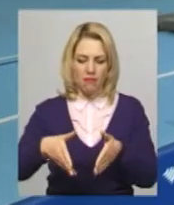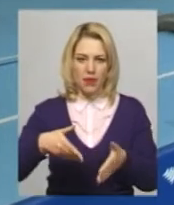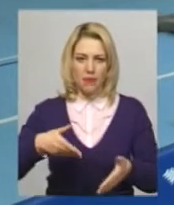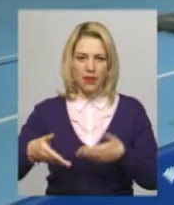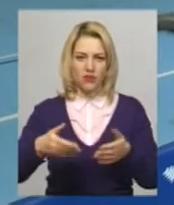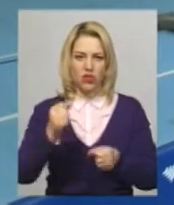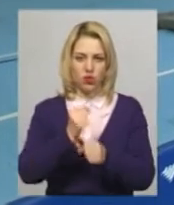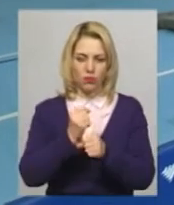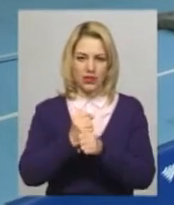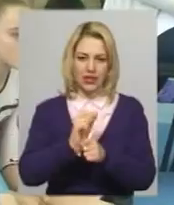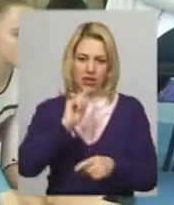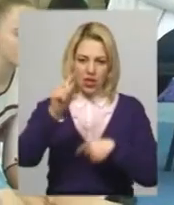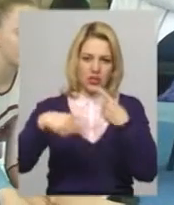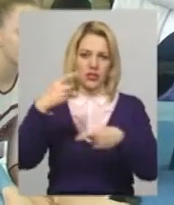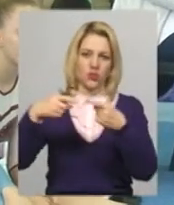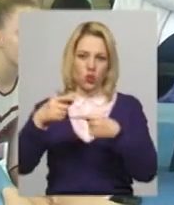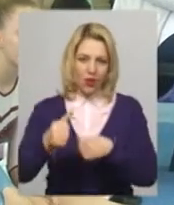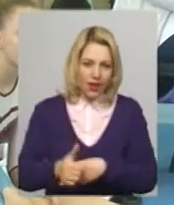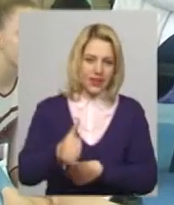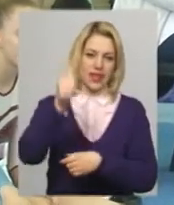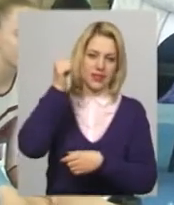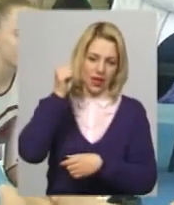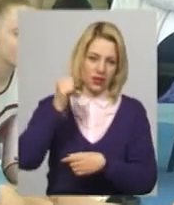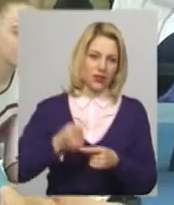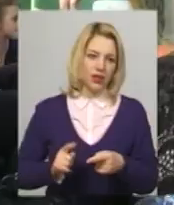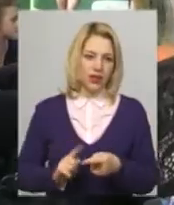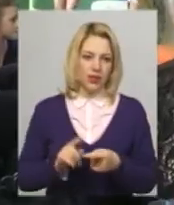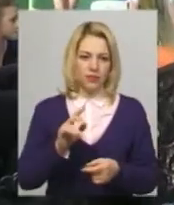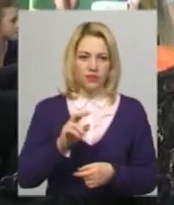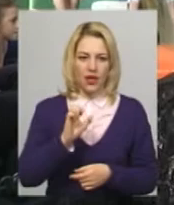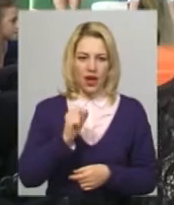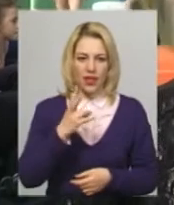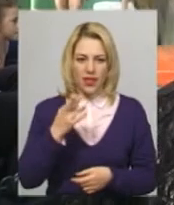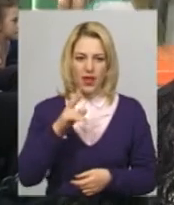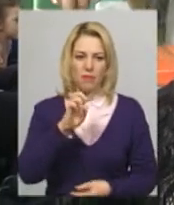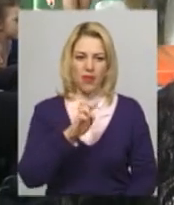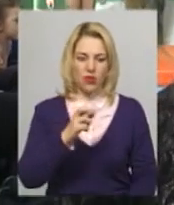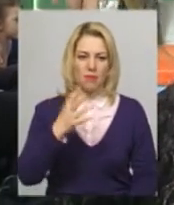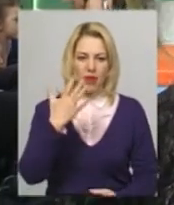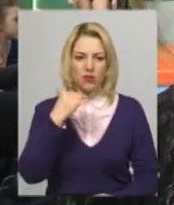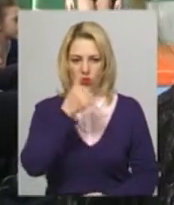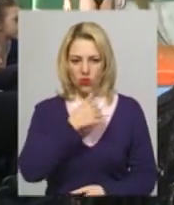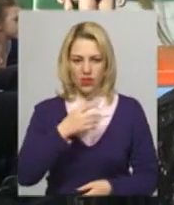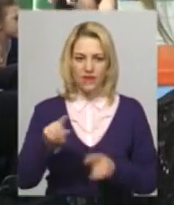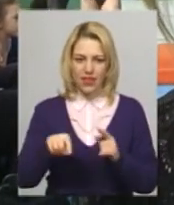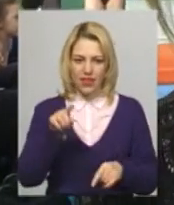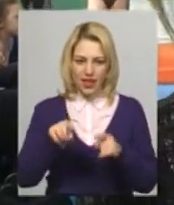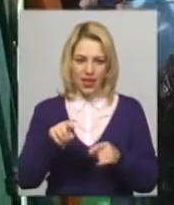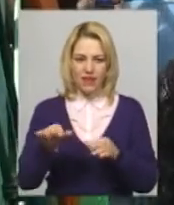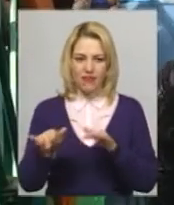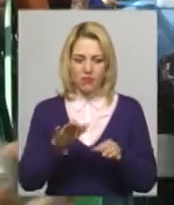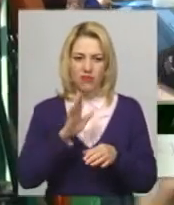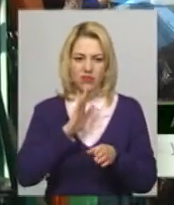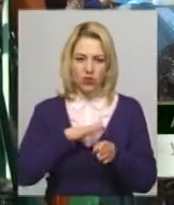соскок, рандарт полтора назад. Наймеш учасниці змагань Аріні Білобороцьк – 5 років. Деякі вправи на змаганнях вона виконувала вперше.